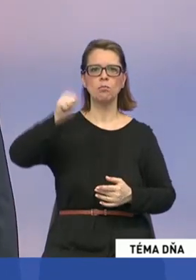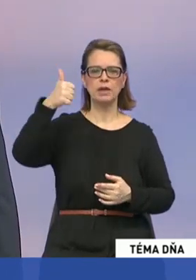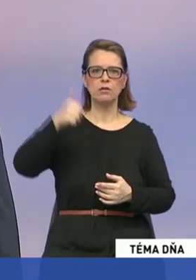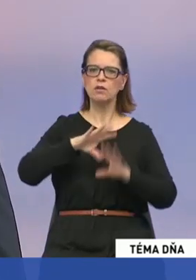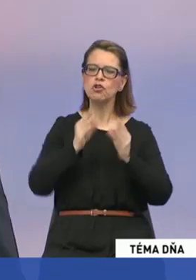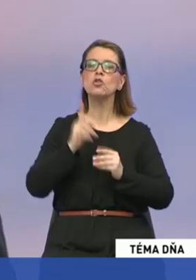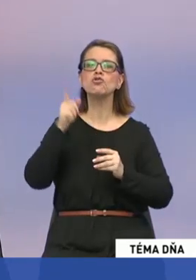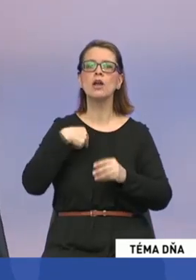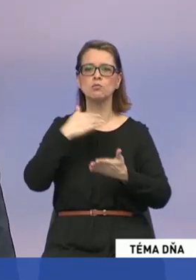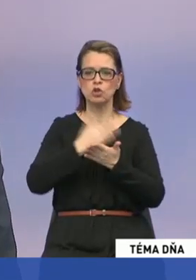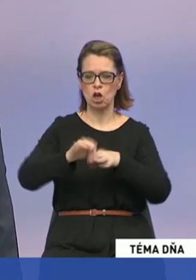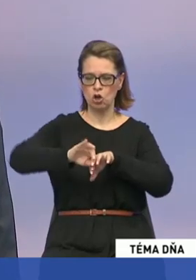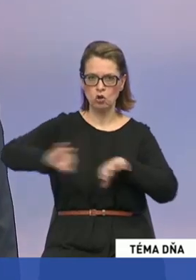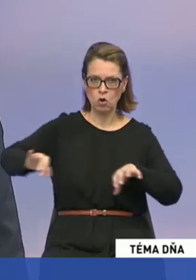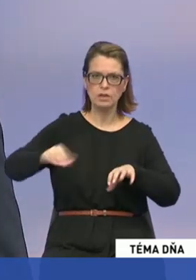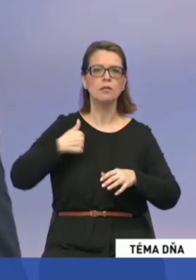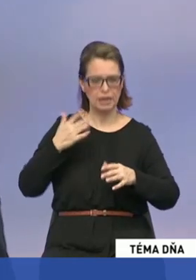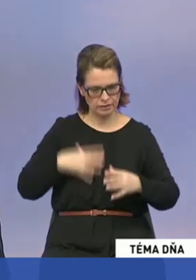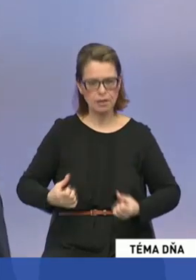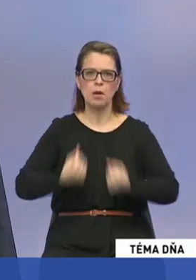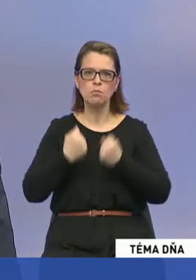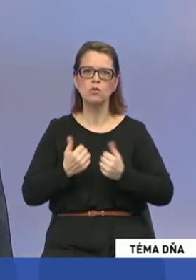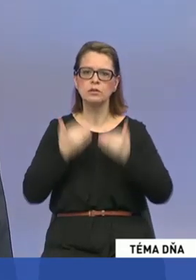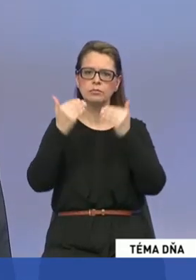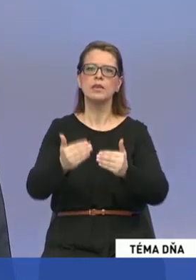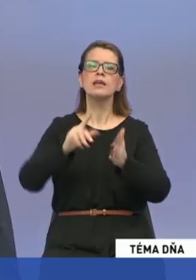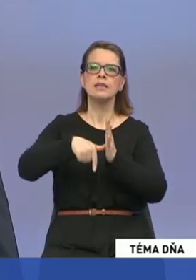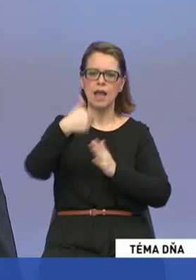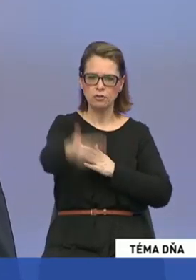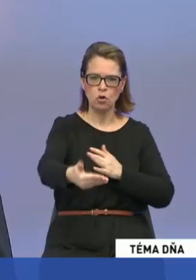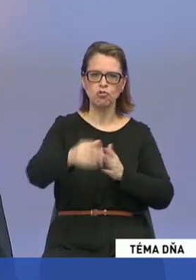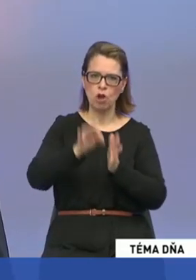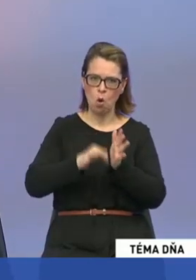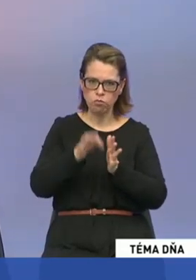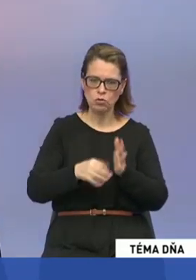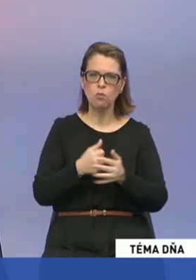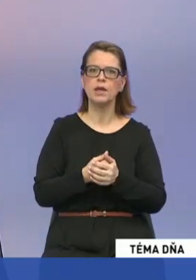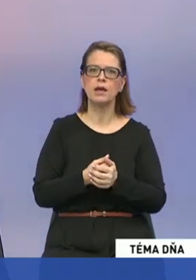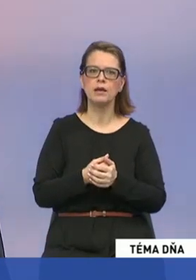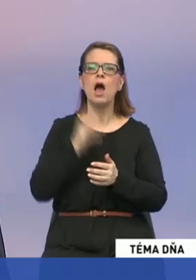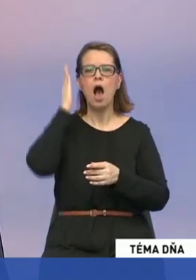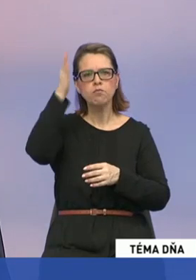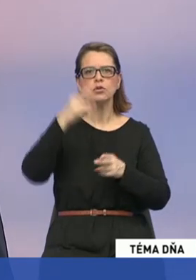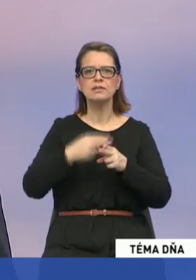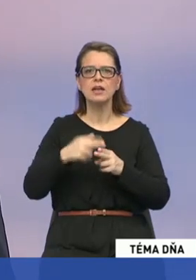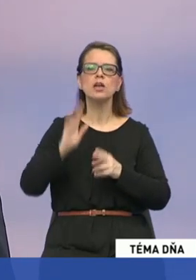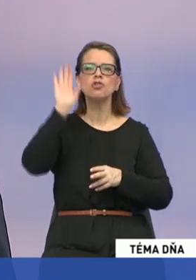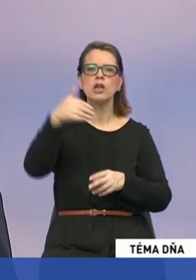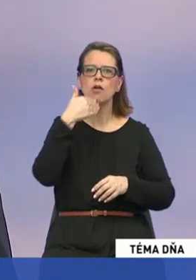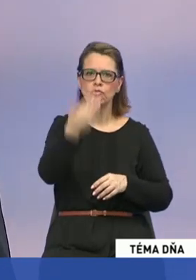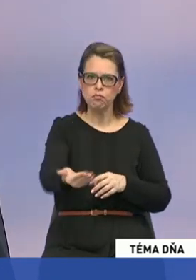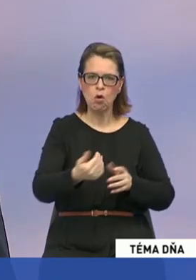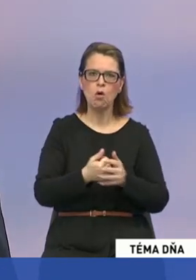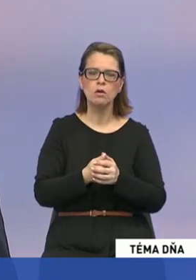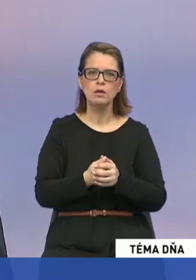rozdielovať, určite odsunieme na neskôršie obdobie, alebo sa naozaj bude riešiť až potom, keď Slovensko bude